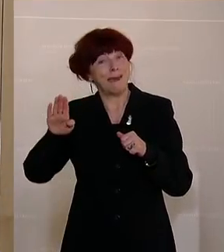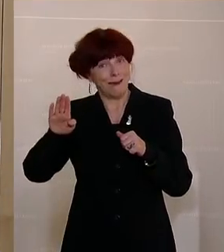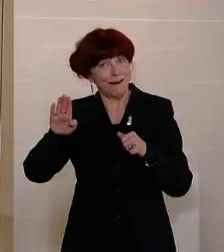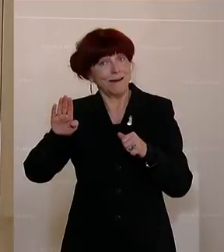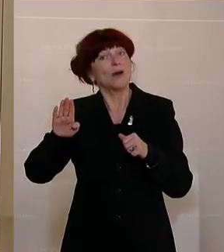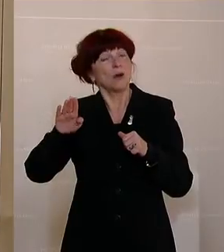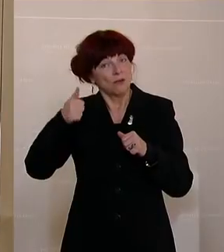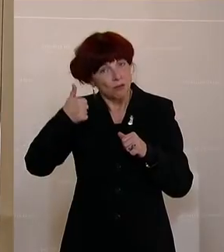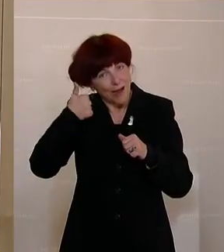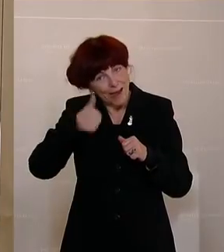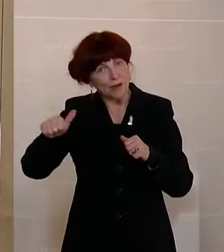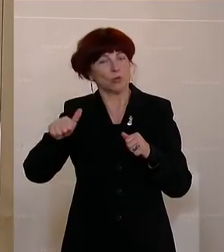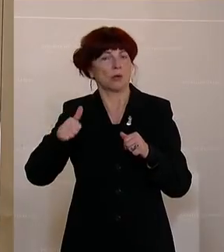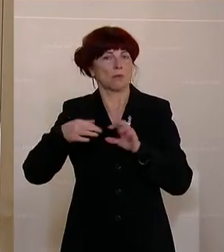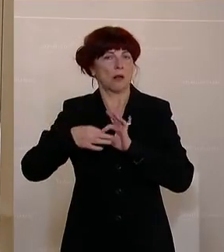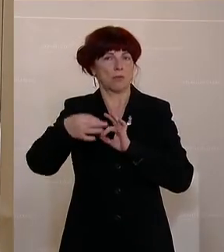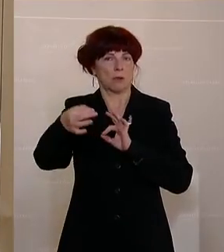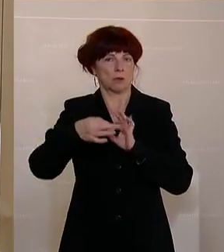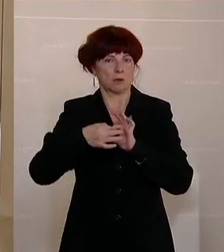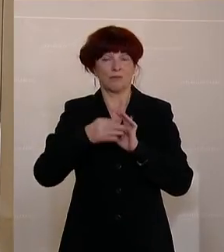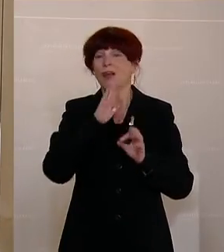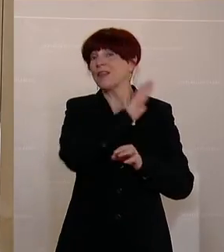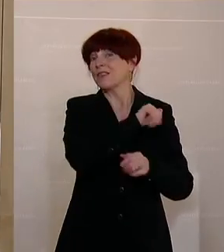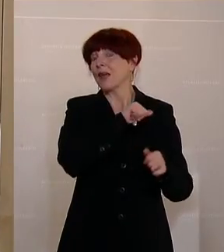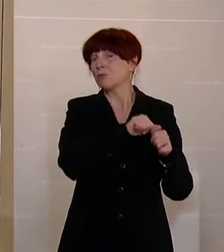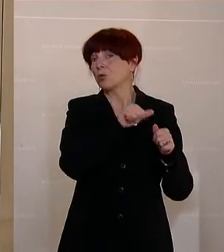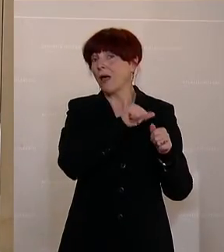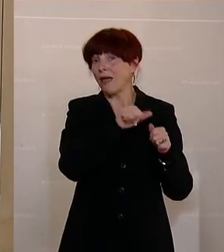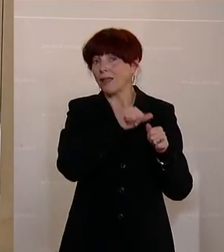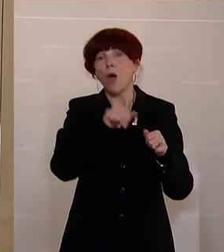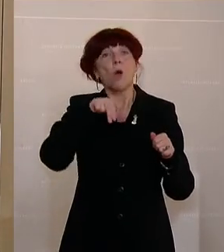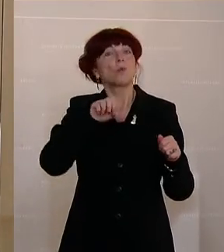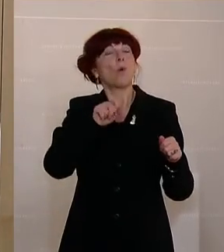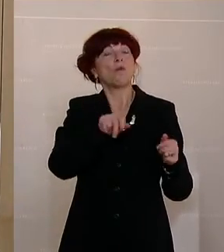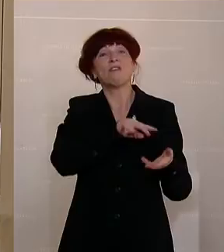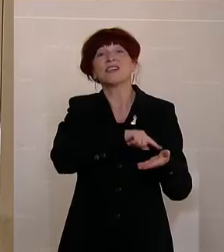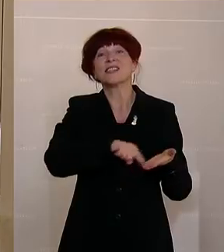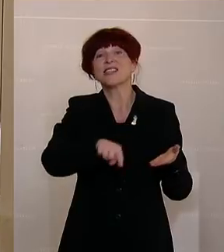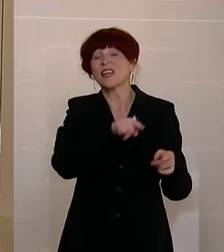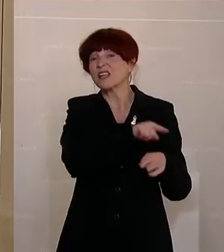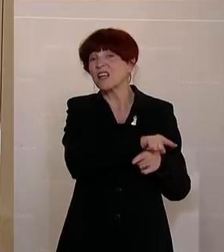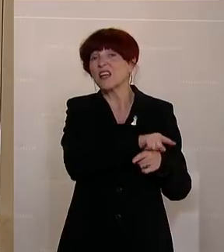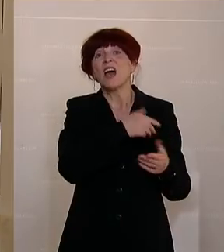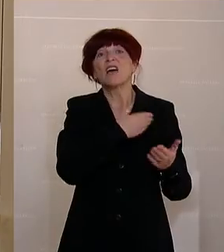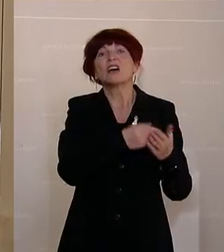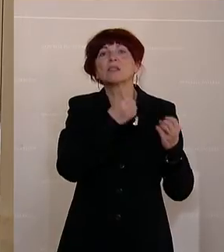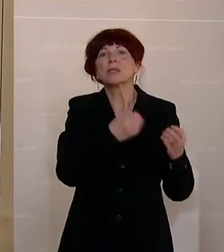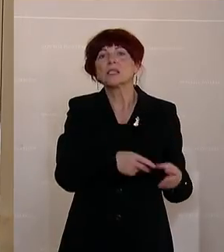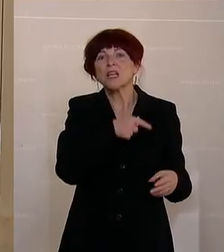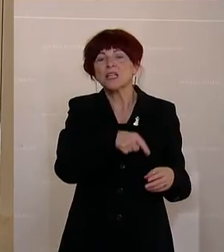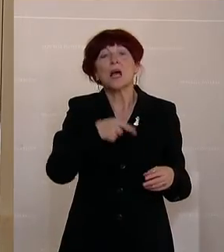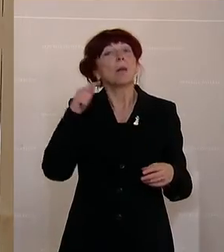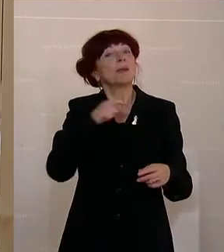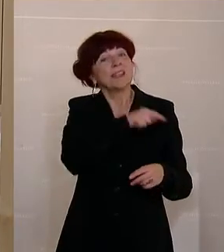spare ich mir bei eurem Modell so viel, dass ich mit dem Tiguan 145.000 Kilometer fahren